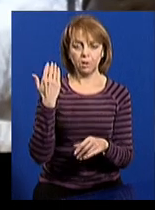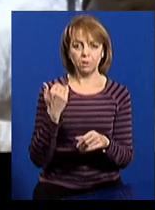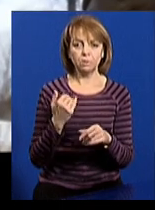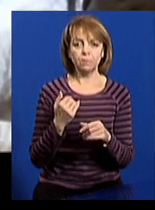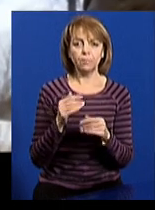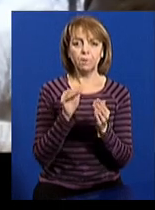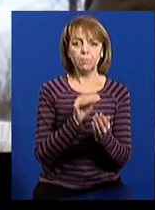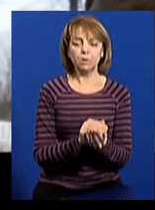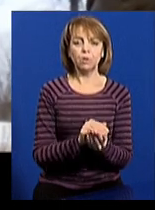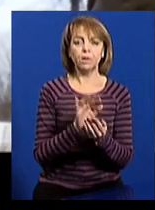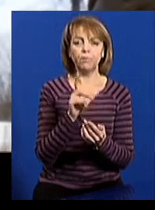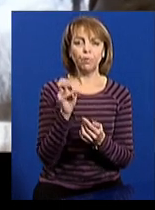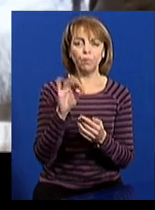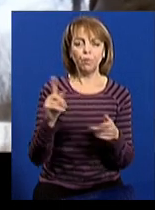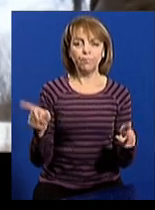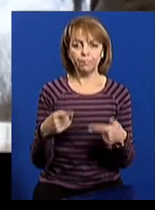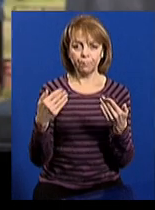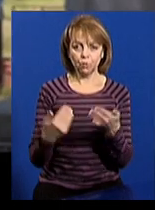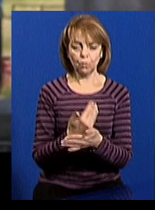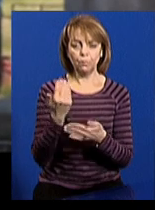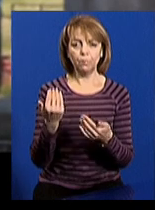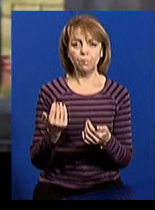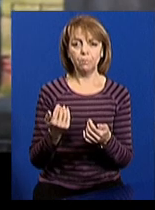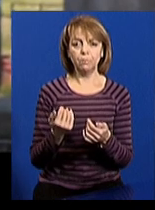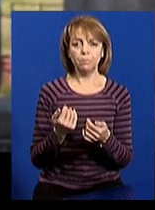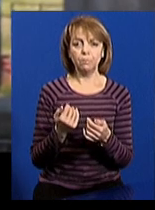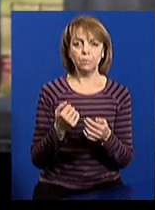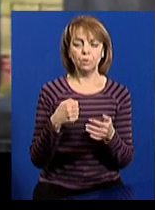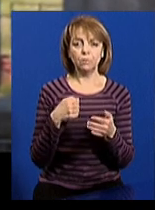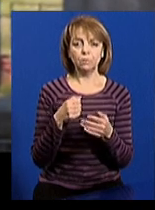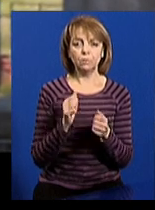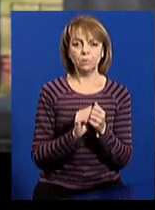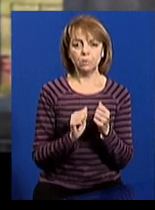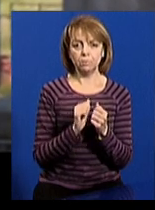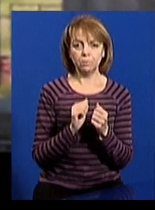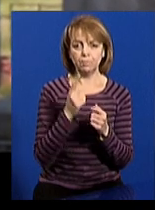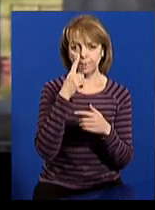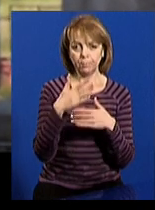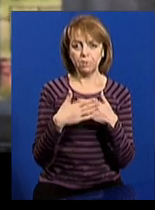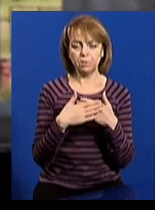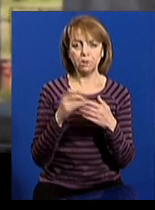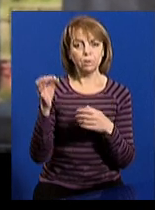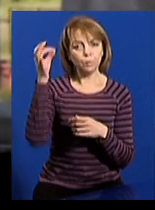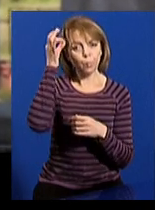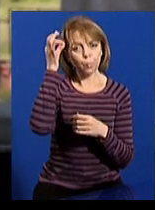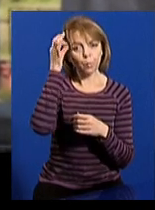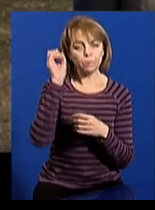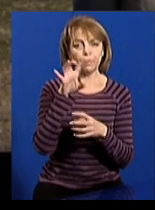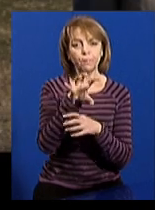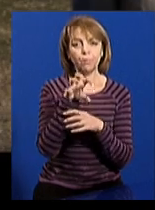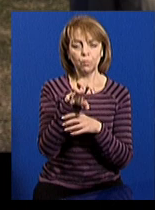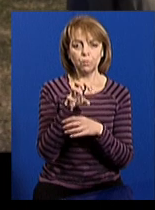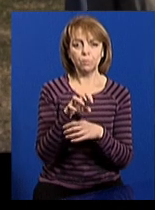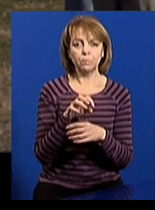хвильового відновлювали досить приблизно за спогадами, за фото.